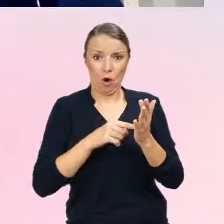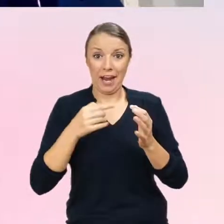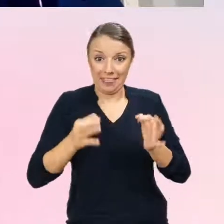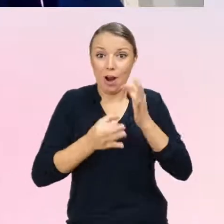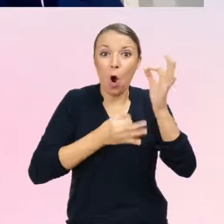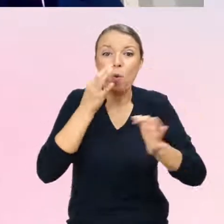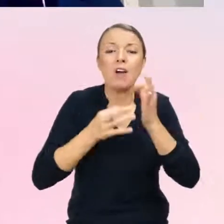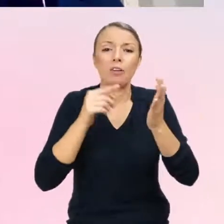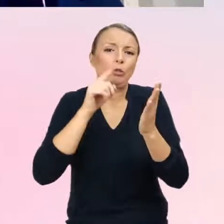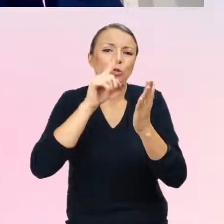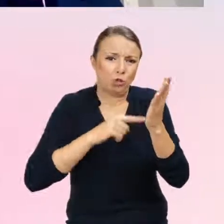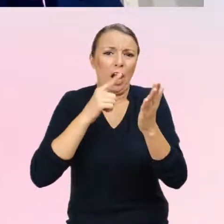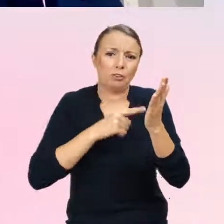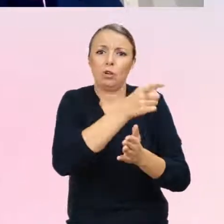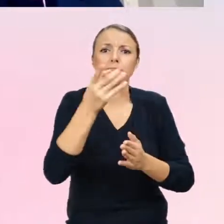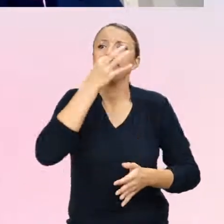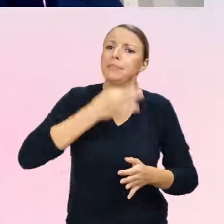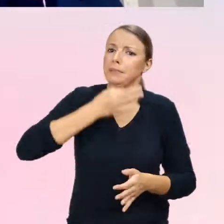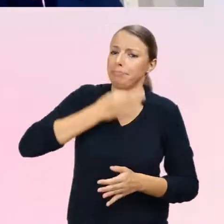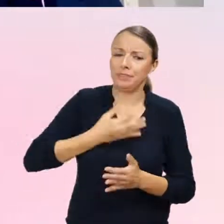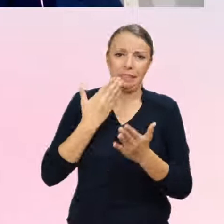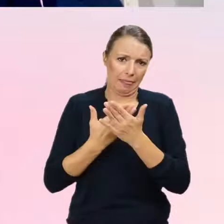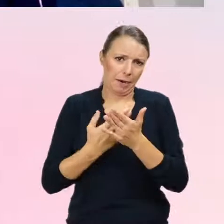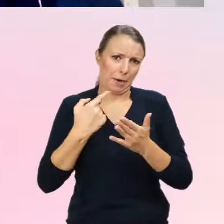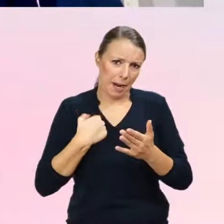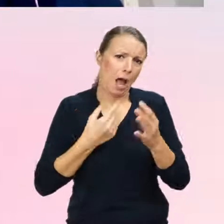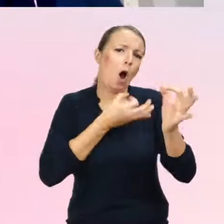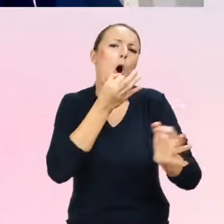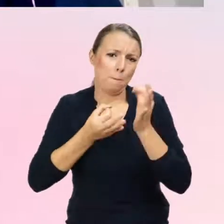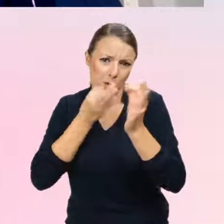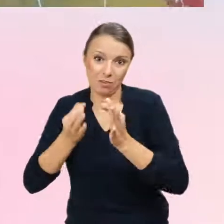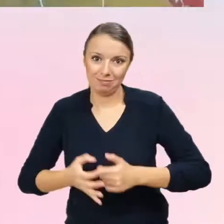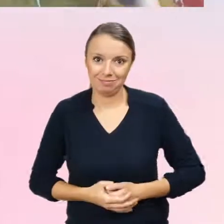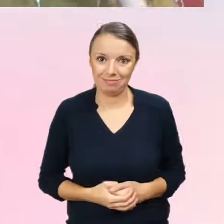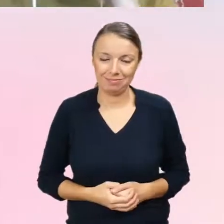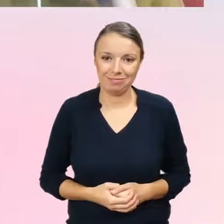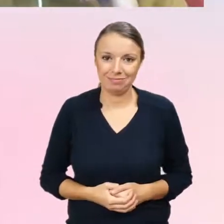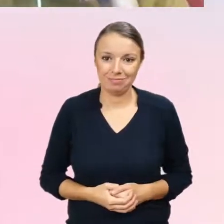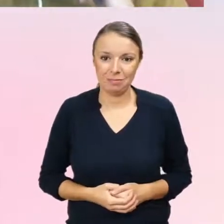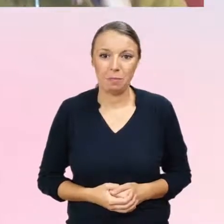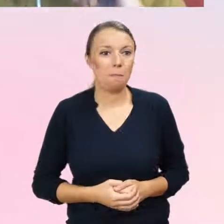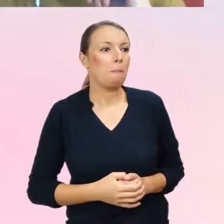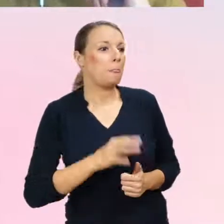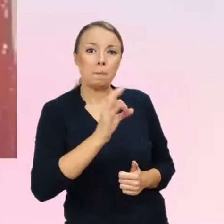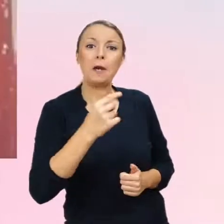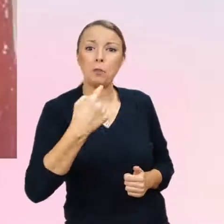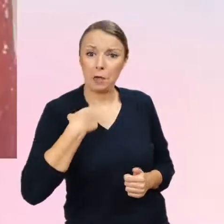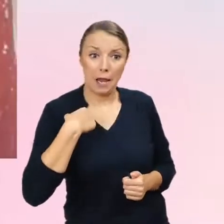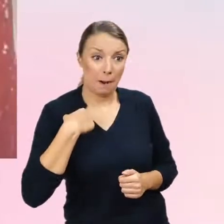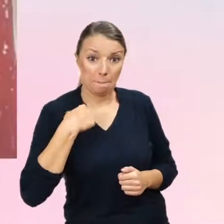zatrzymałam, ale przejdźmy dalej. Pani Justyno, to ja może z takim pytaniem wejdę,